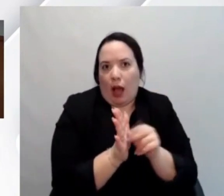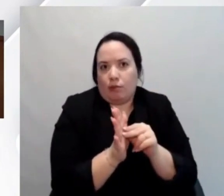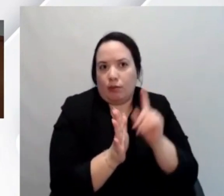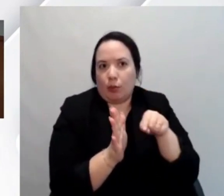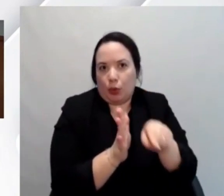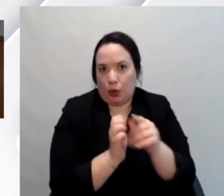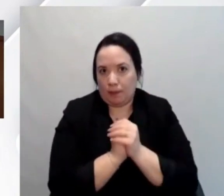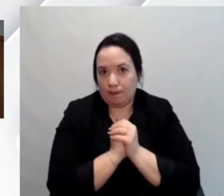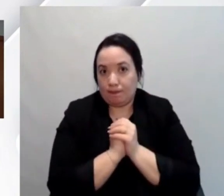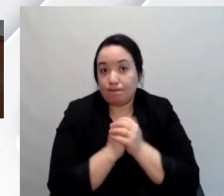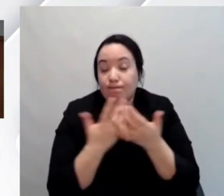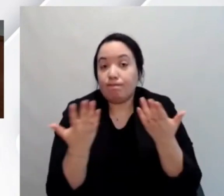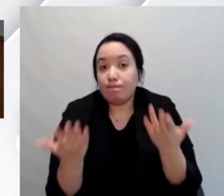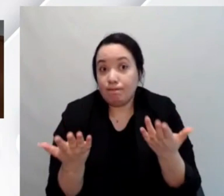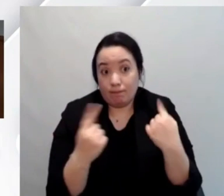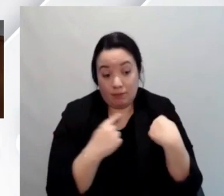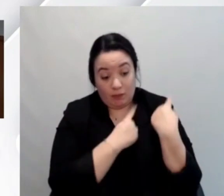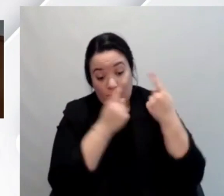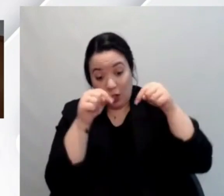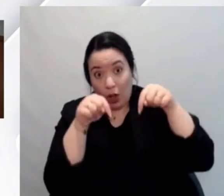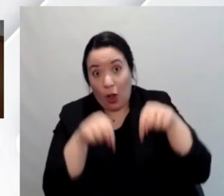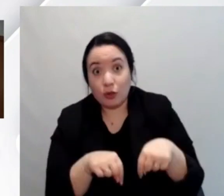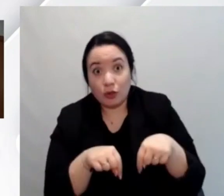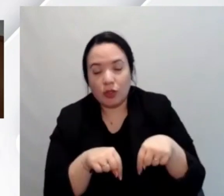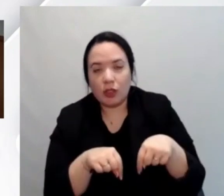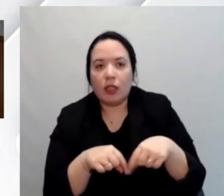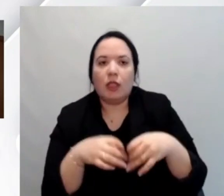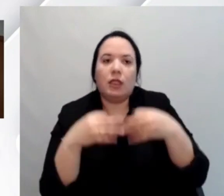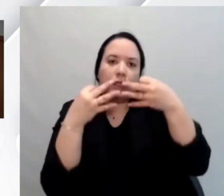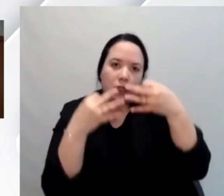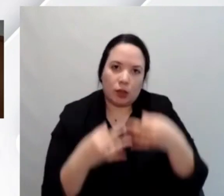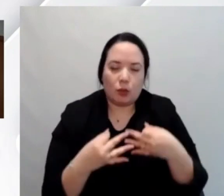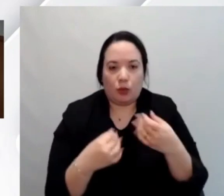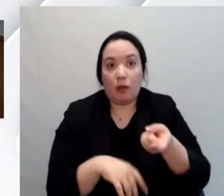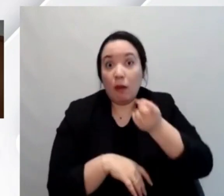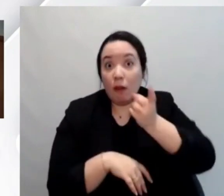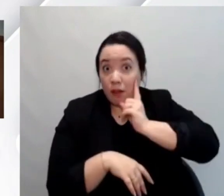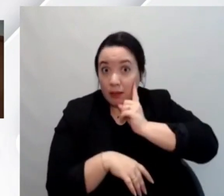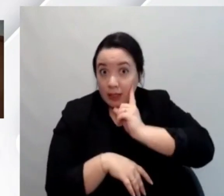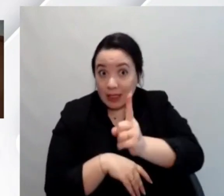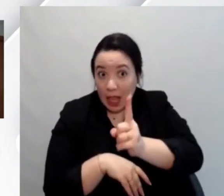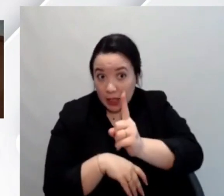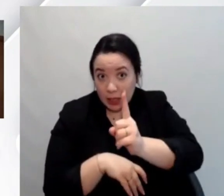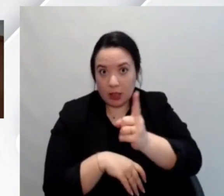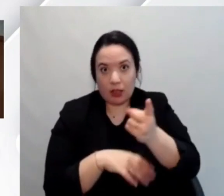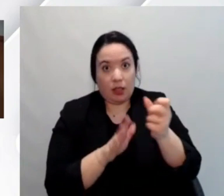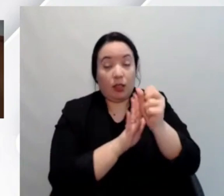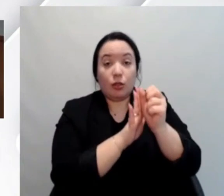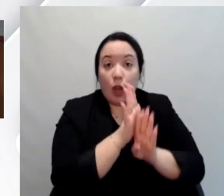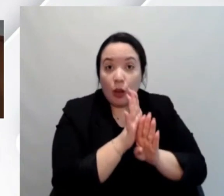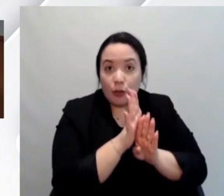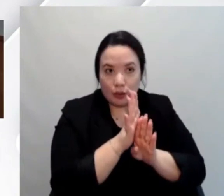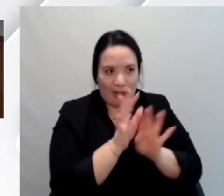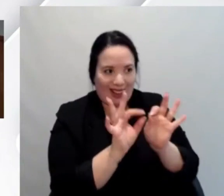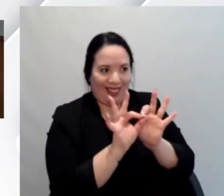sviluppo dell'app mobile. Quindi ad oggi sicuramente utilizzando i componenti software messi